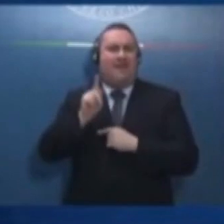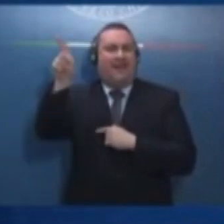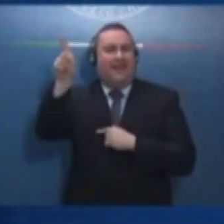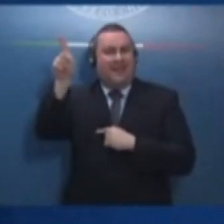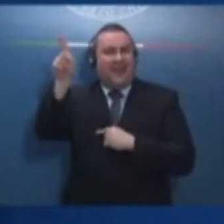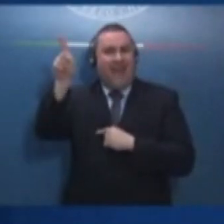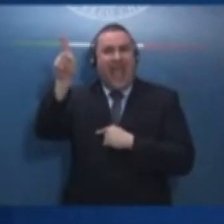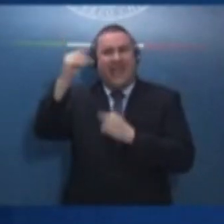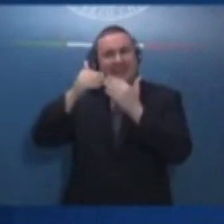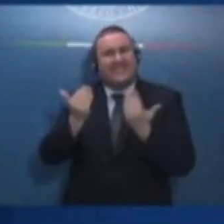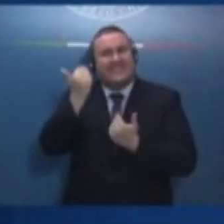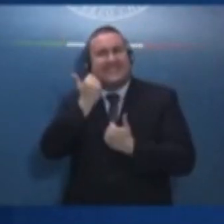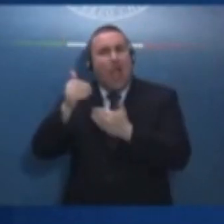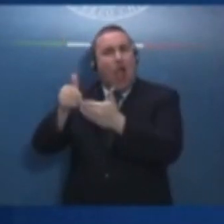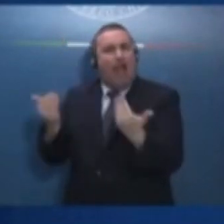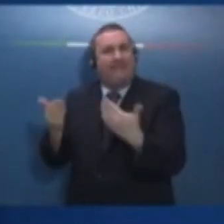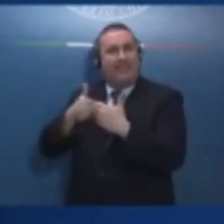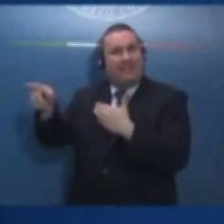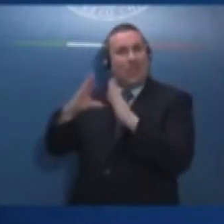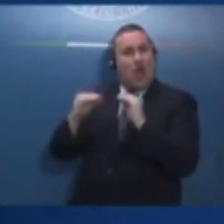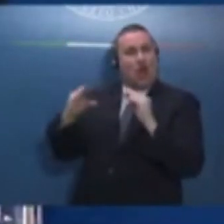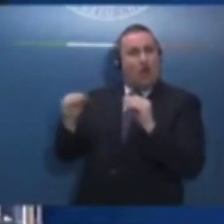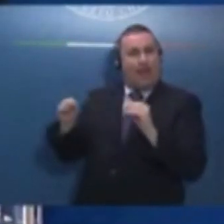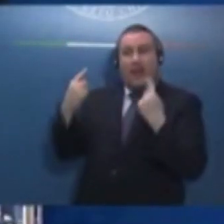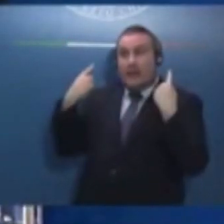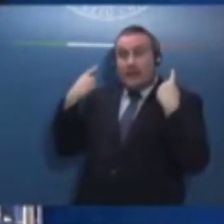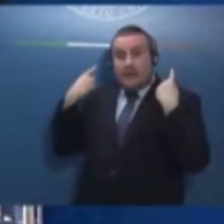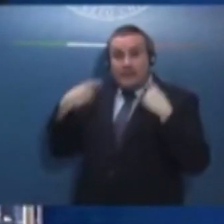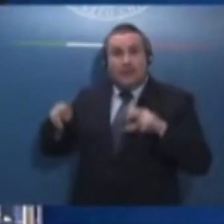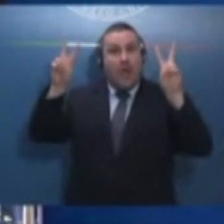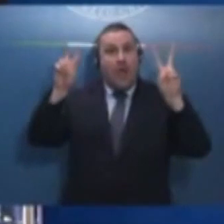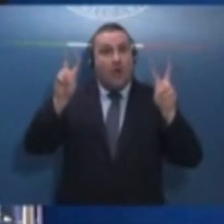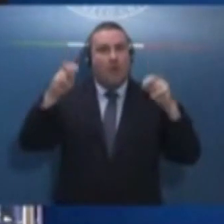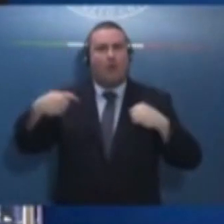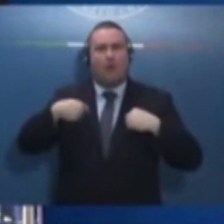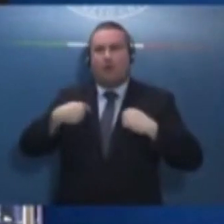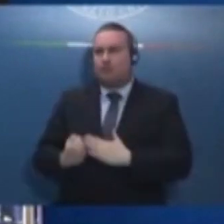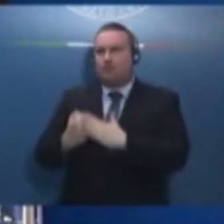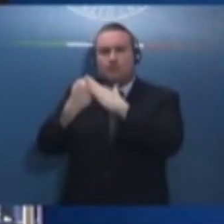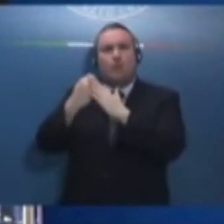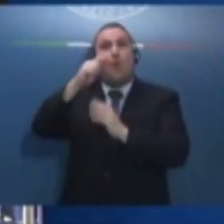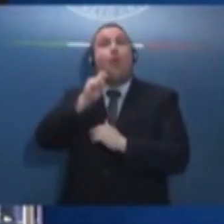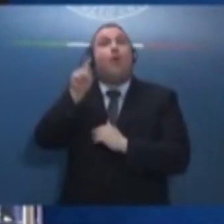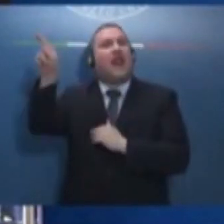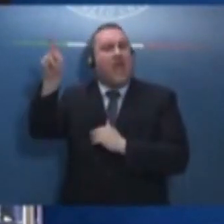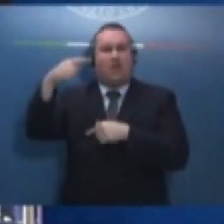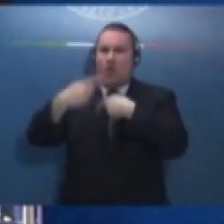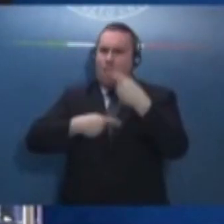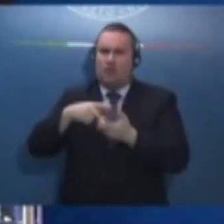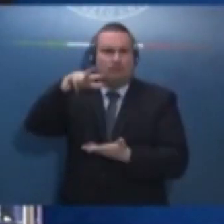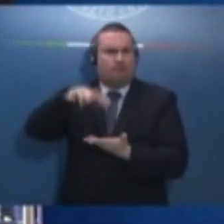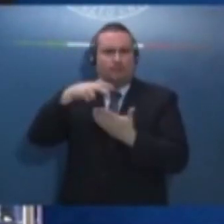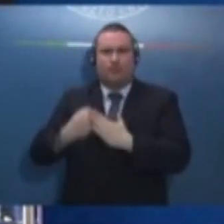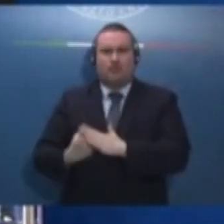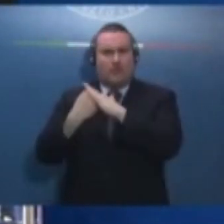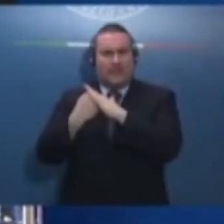della Romania. In questo contesto noi abbiamo chiaramente ribadito il nostro pieno sostegno all'Ucraina. Da parte mia ho